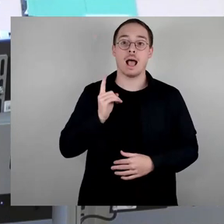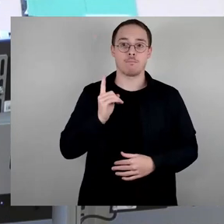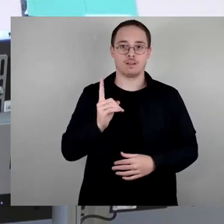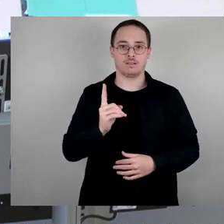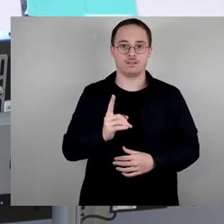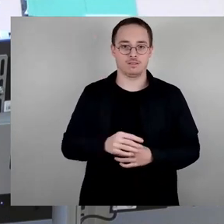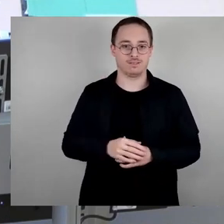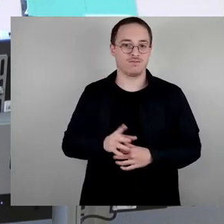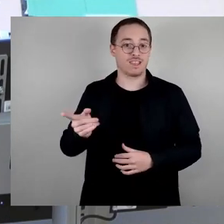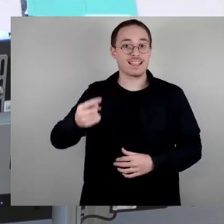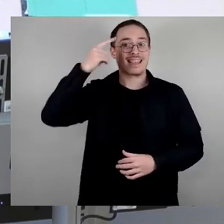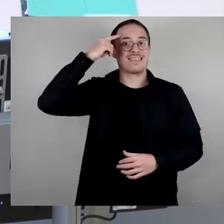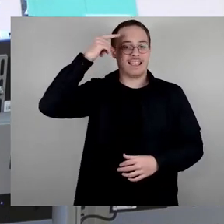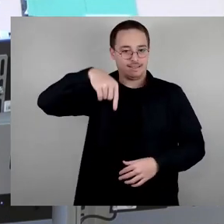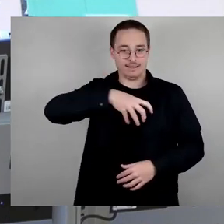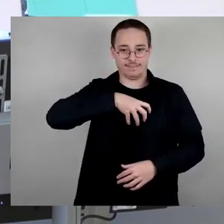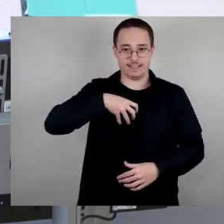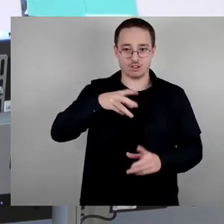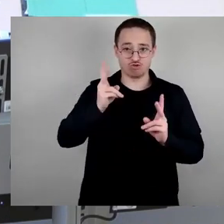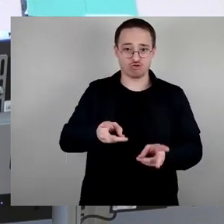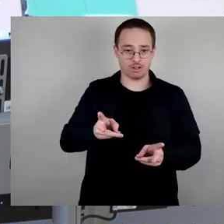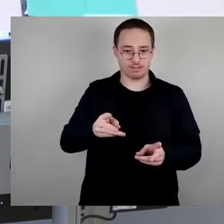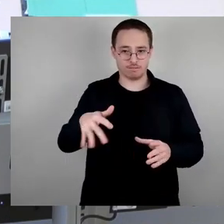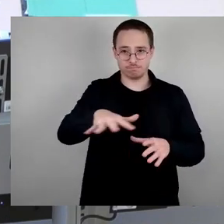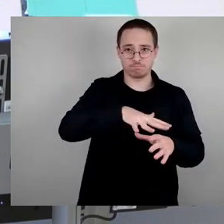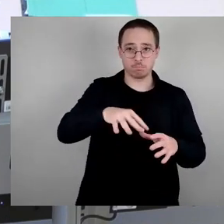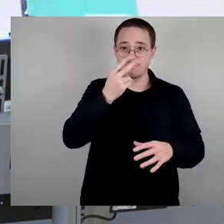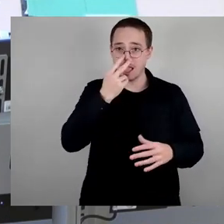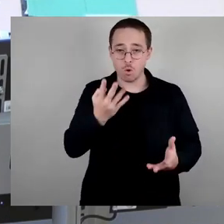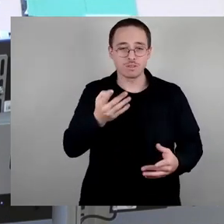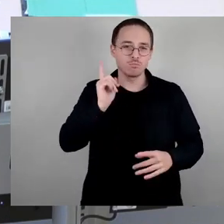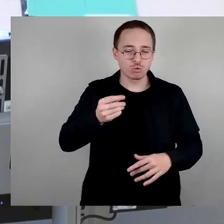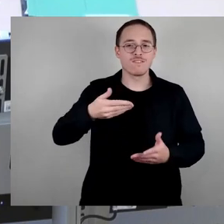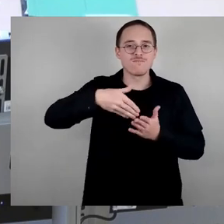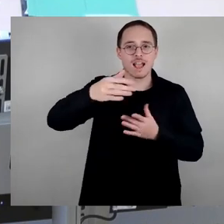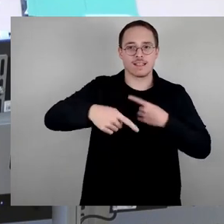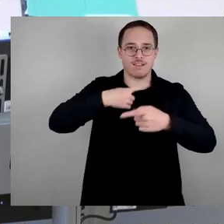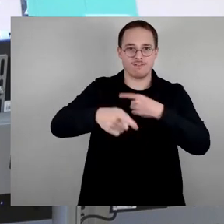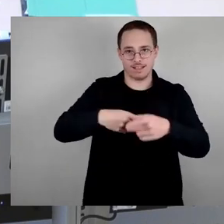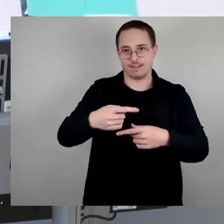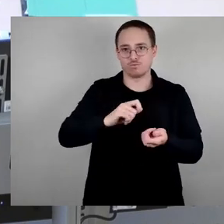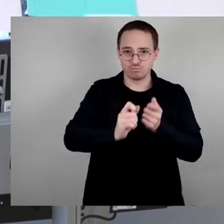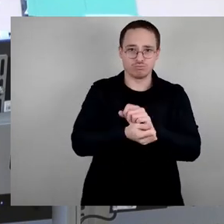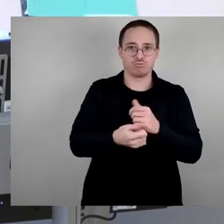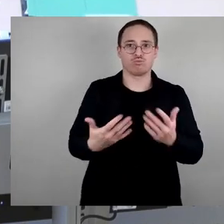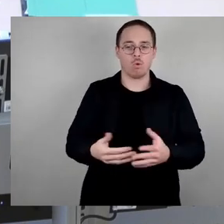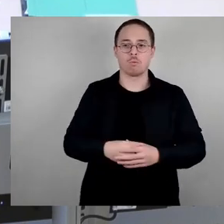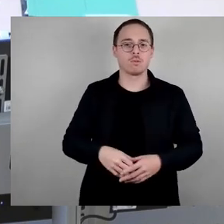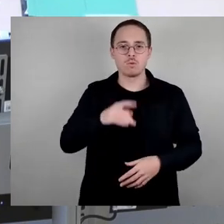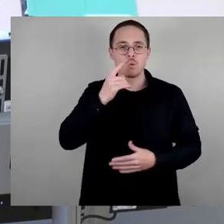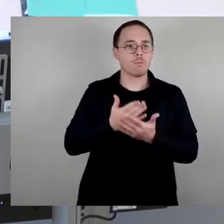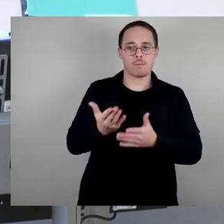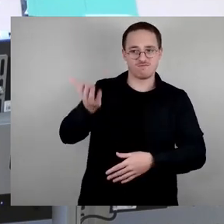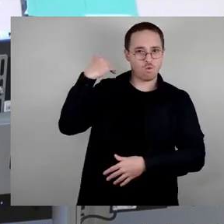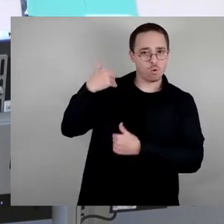weiterentwickelt werden. Auch unter dem Gesichtspunkt, die Fehler der Vorfahren nicht wiederholen zu wollen, sondern den Versuch immer und immer wieder zu